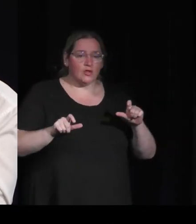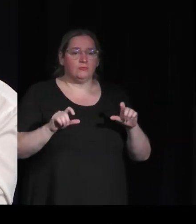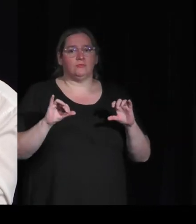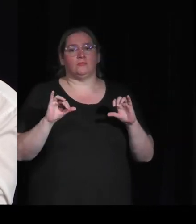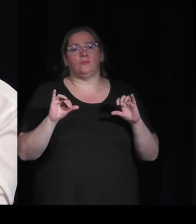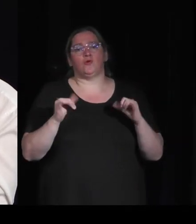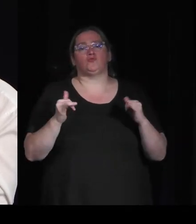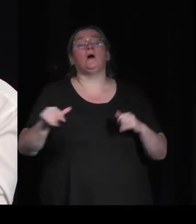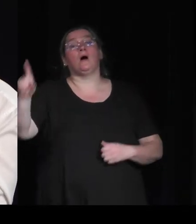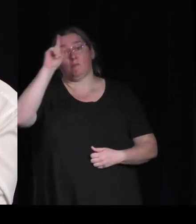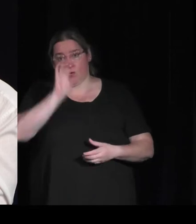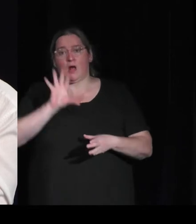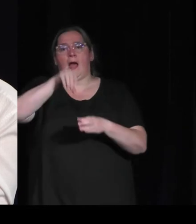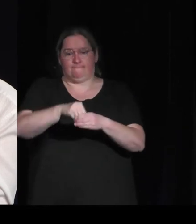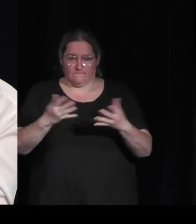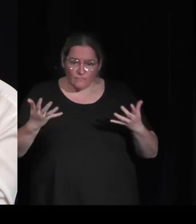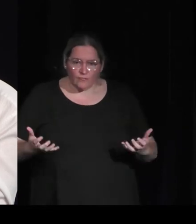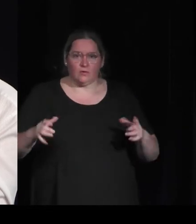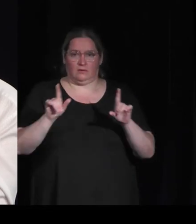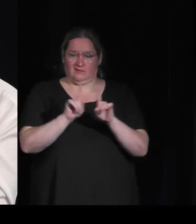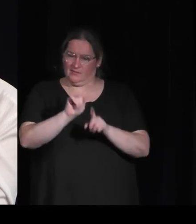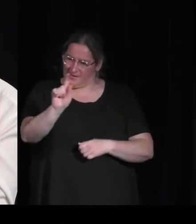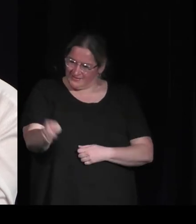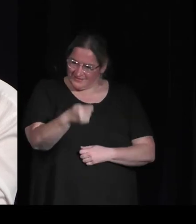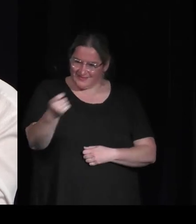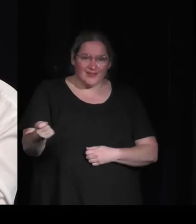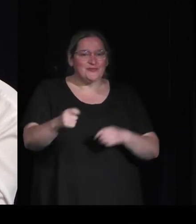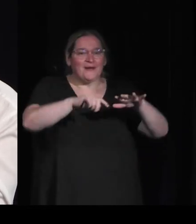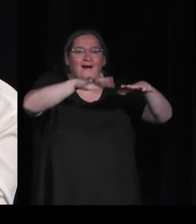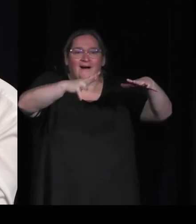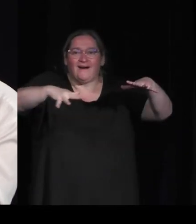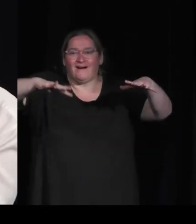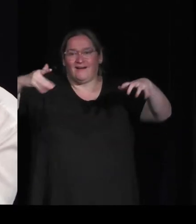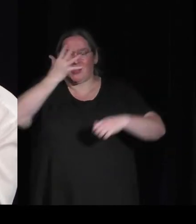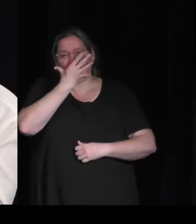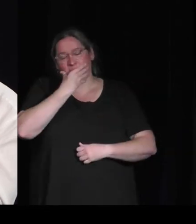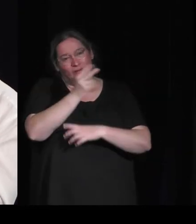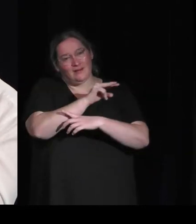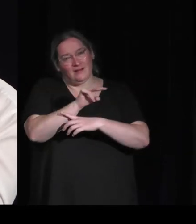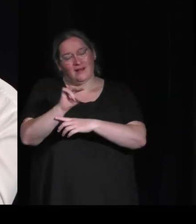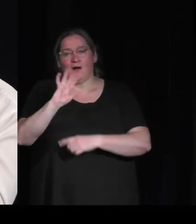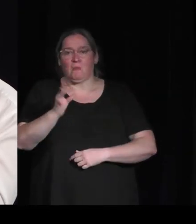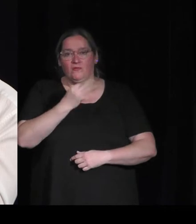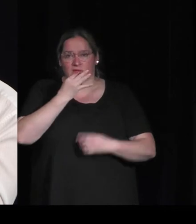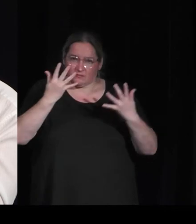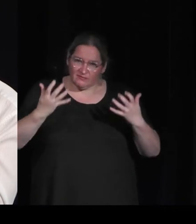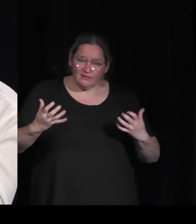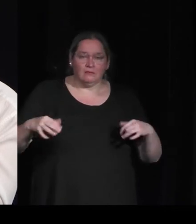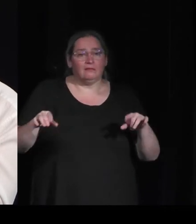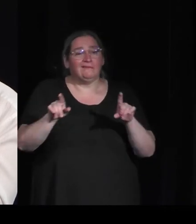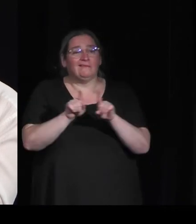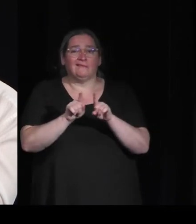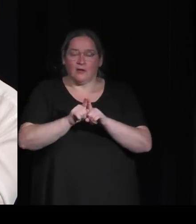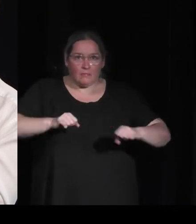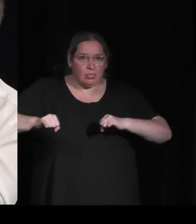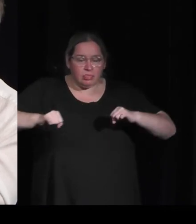'hui, c'est de découvrir cette nature que vous proposez, de découvrir cette nature sublimée, de la contempler, d'être aussi pas forcément dans une démarche